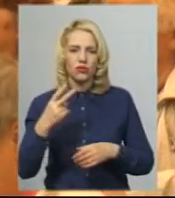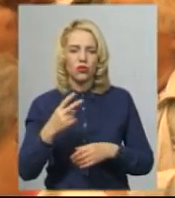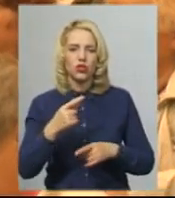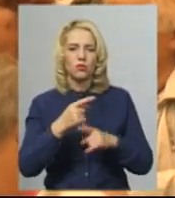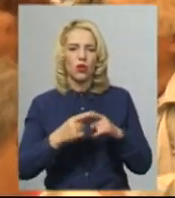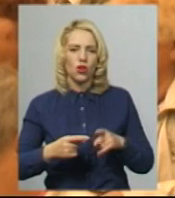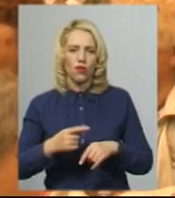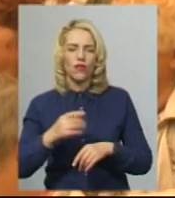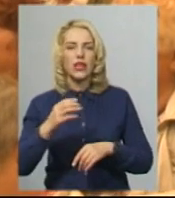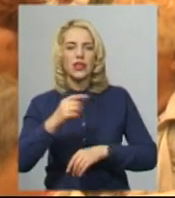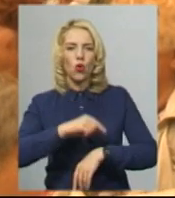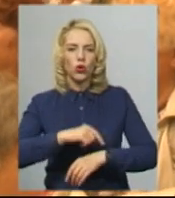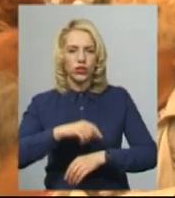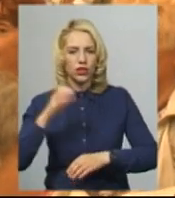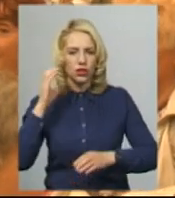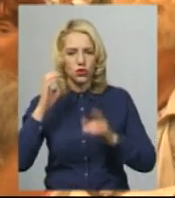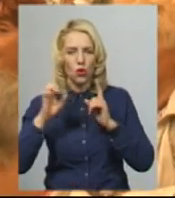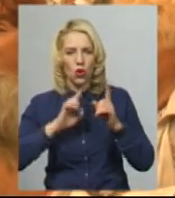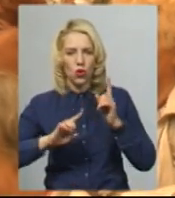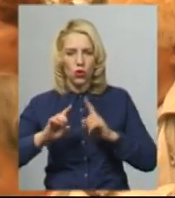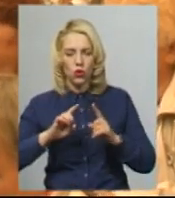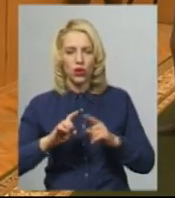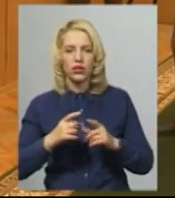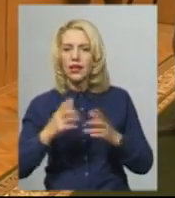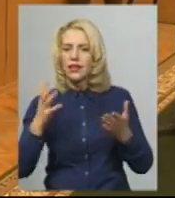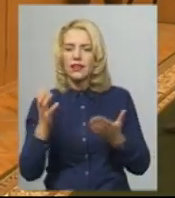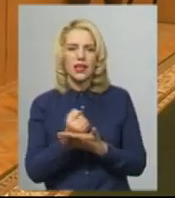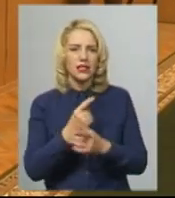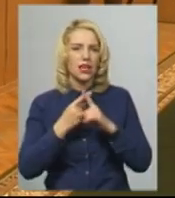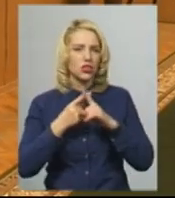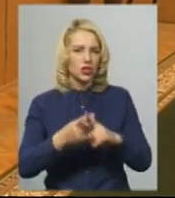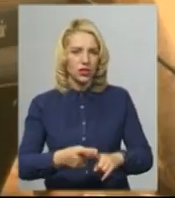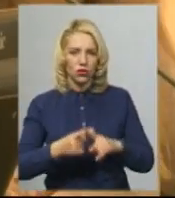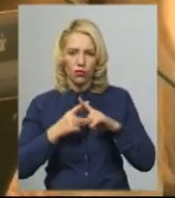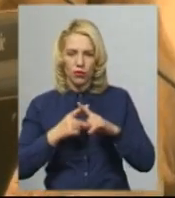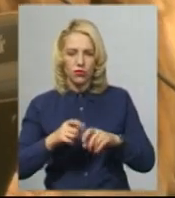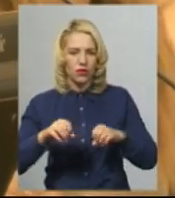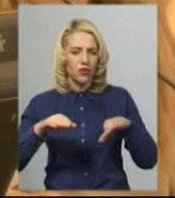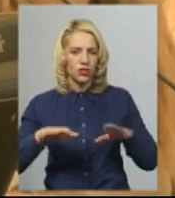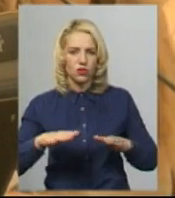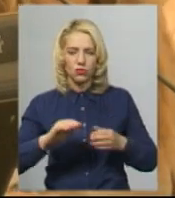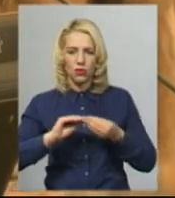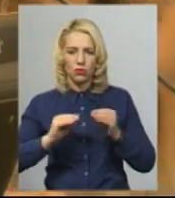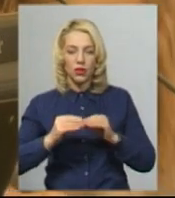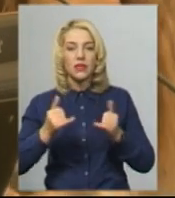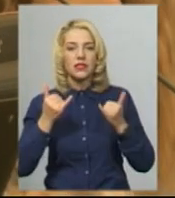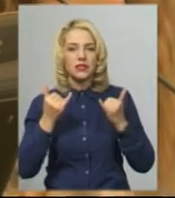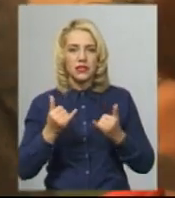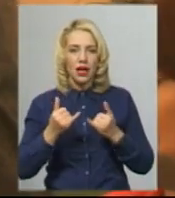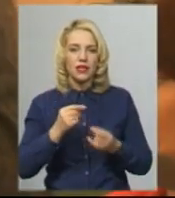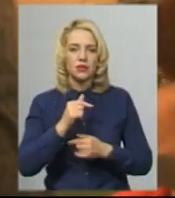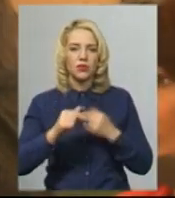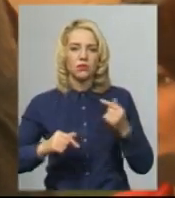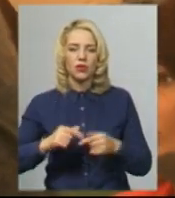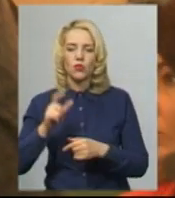та ті представники місцевої влади, котрі долучились до обговорення, не знайшли вирішення проблеми. Людмила Шульга повідомила наразі підприємці та містяни,